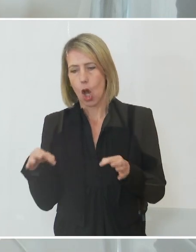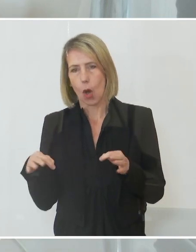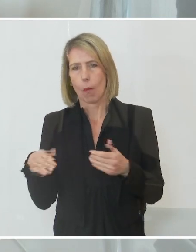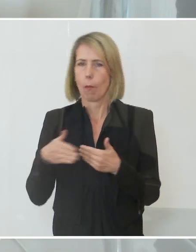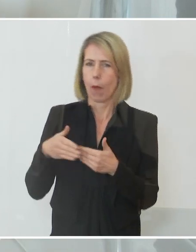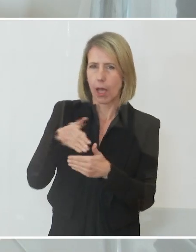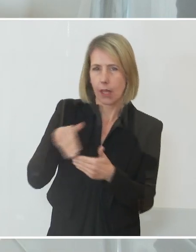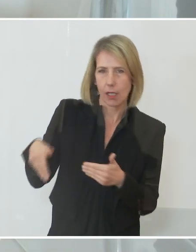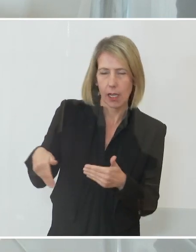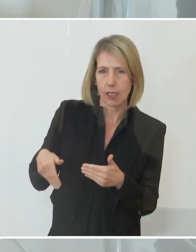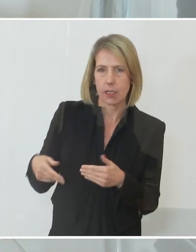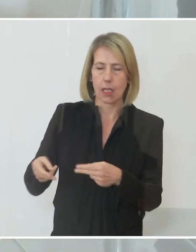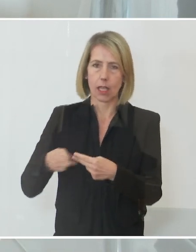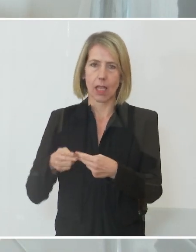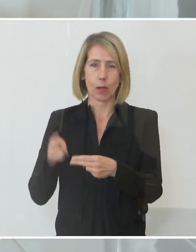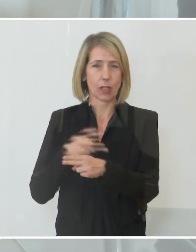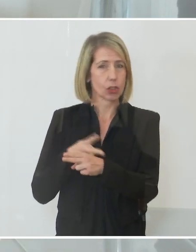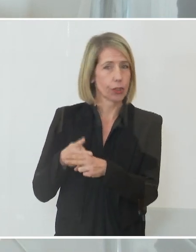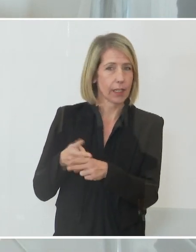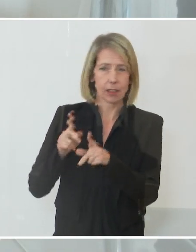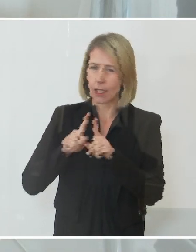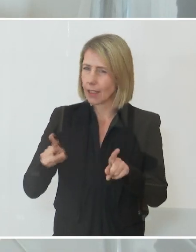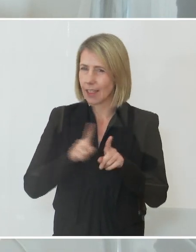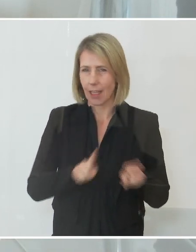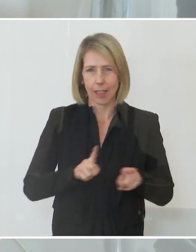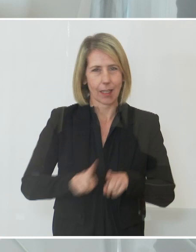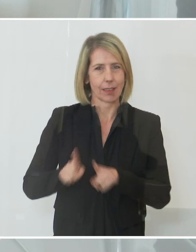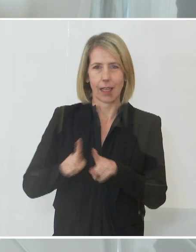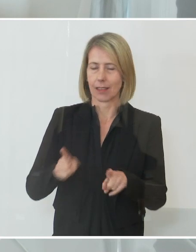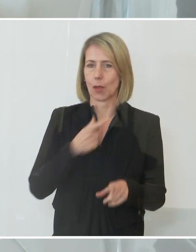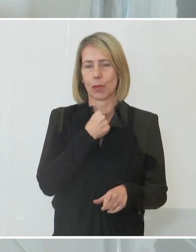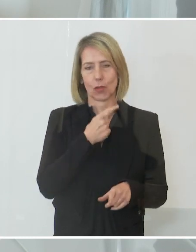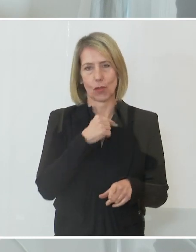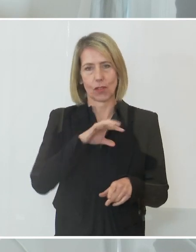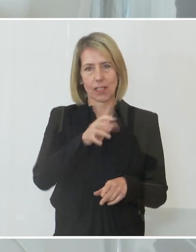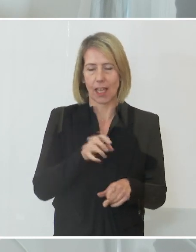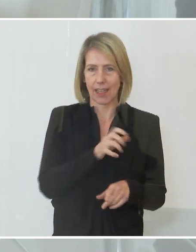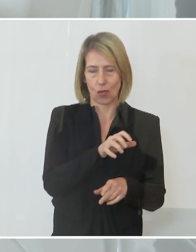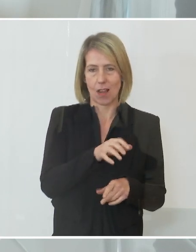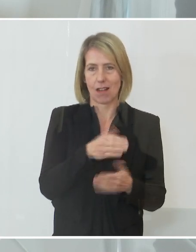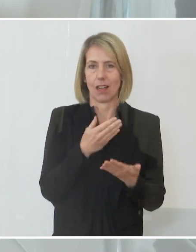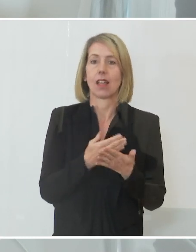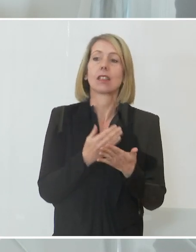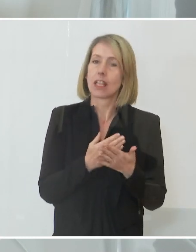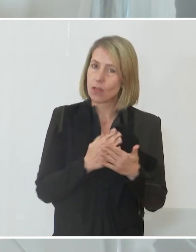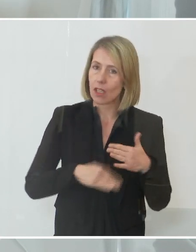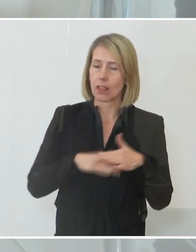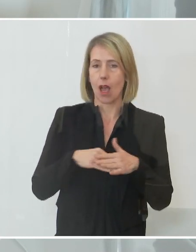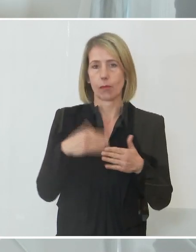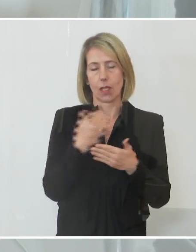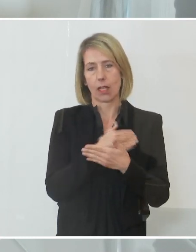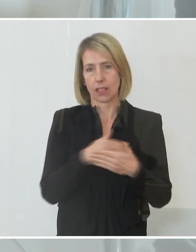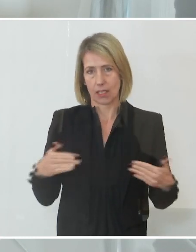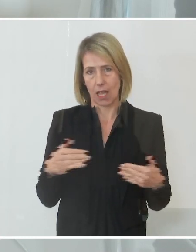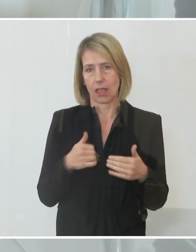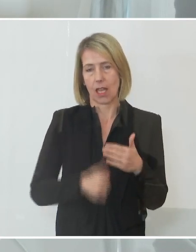und Nachbarstaaten, all das sind regionale Bedürfnisse, die diese neue Regelung auch mit abdeckt. Warum? Der Mindest